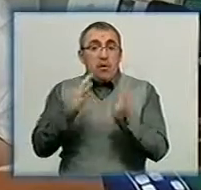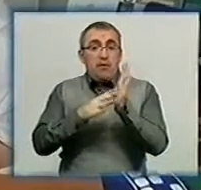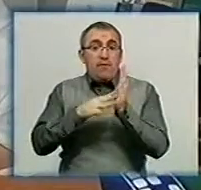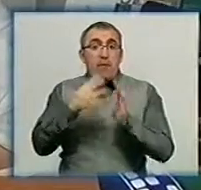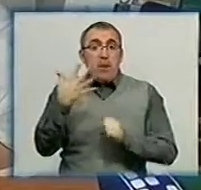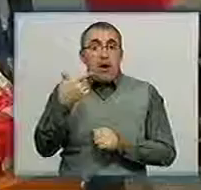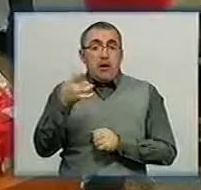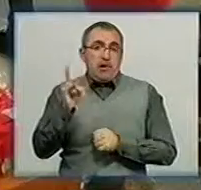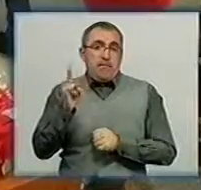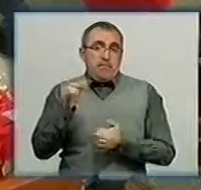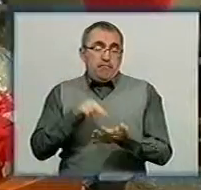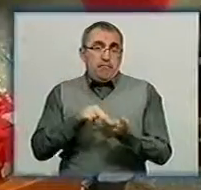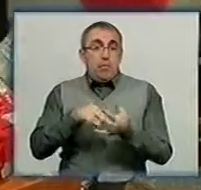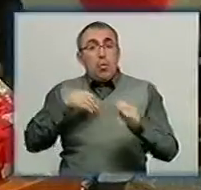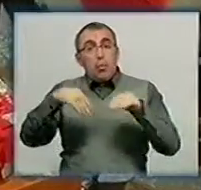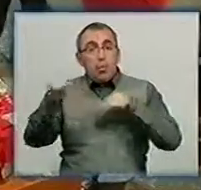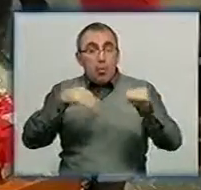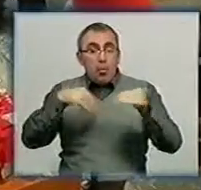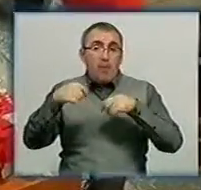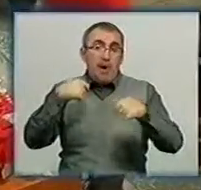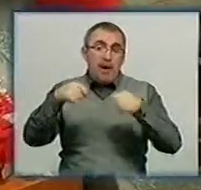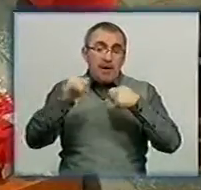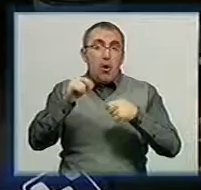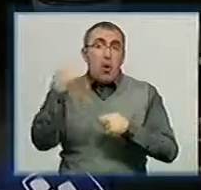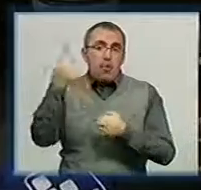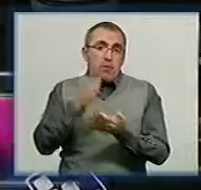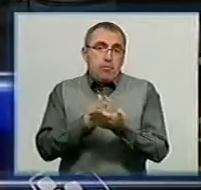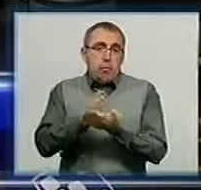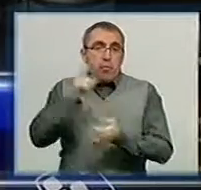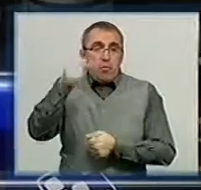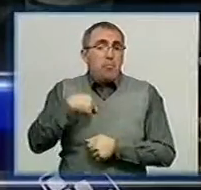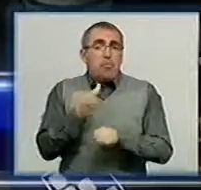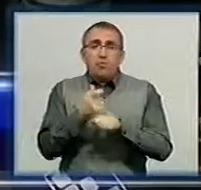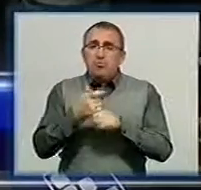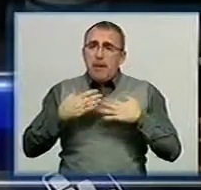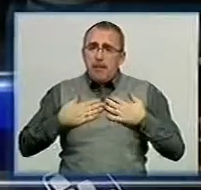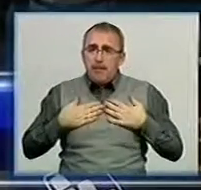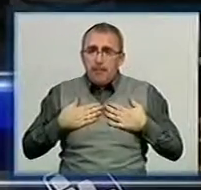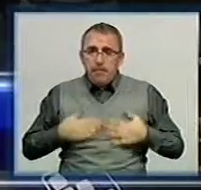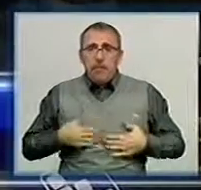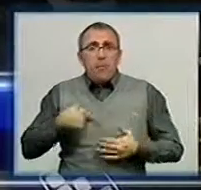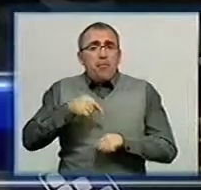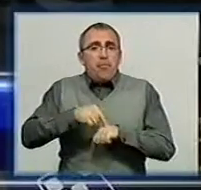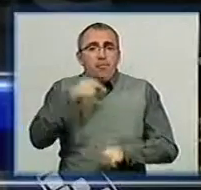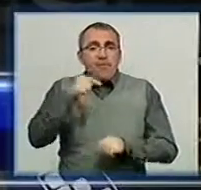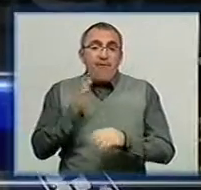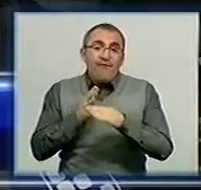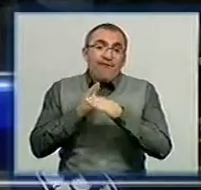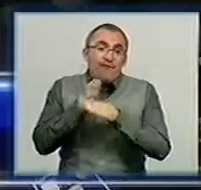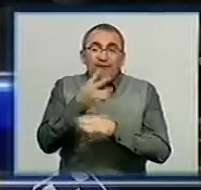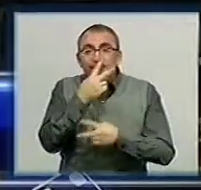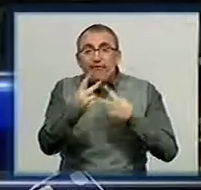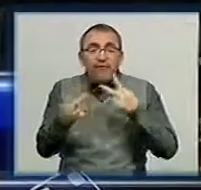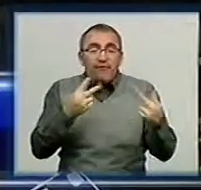гривень коштує цей тест. Скуплялись на ярмарку і обласні посадовці. Мені дуже приємно почувати себе просто відвідувачкою.